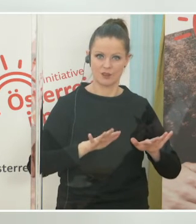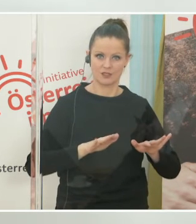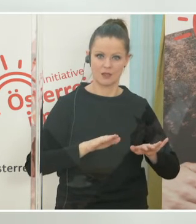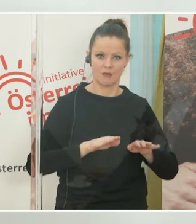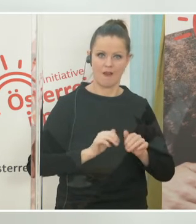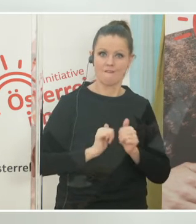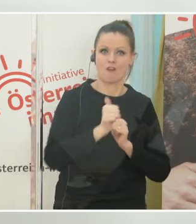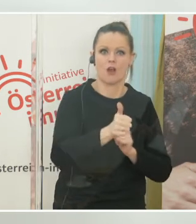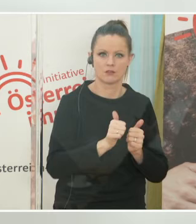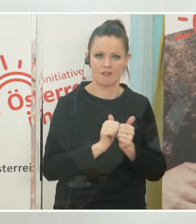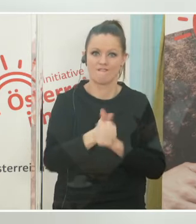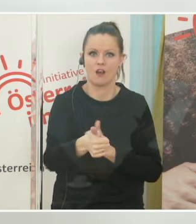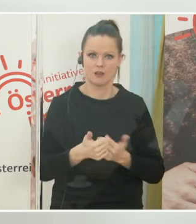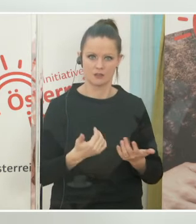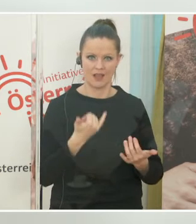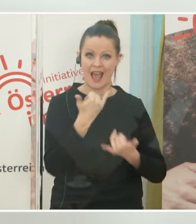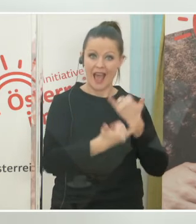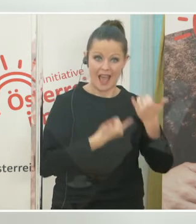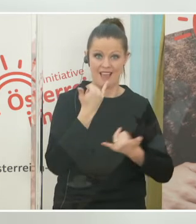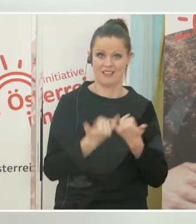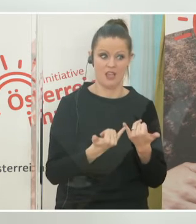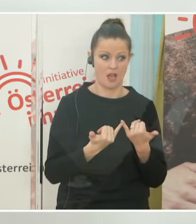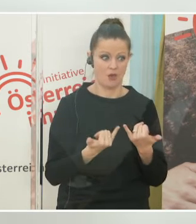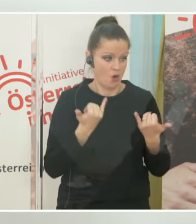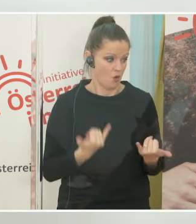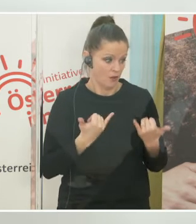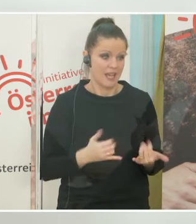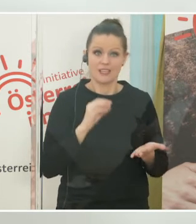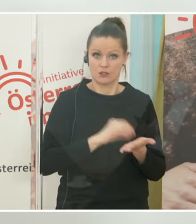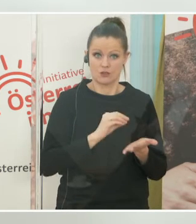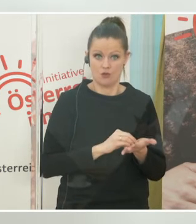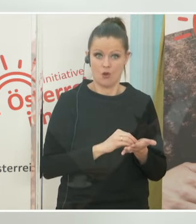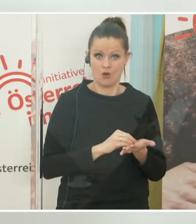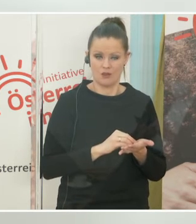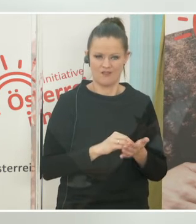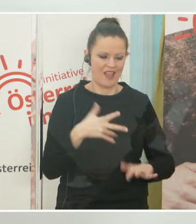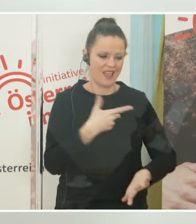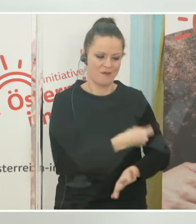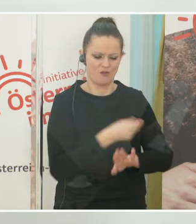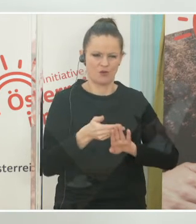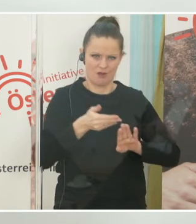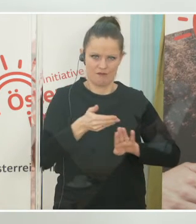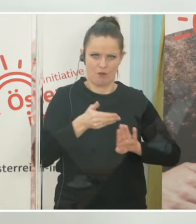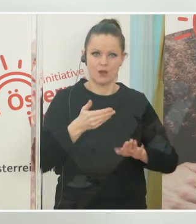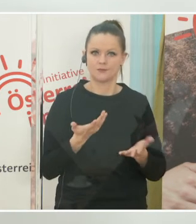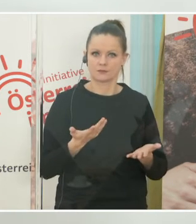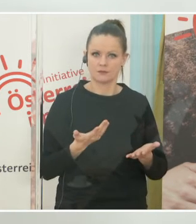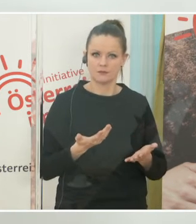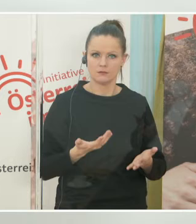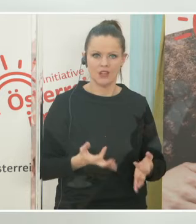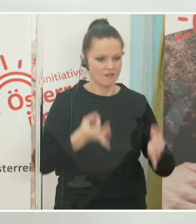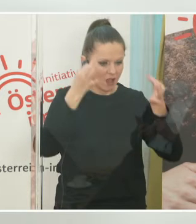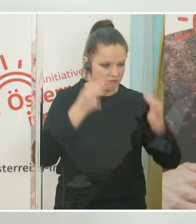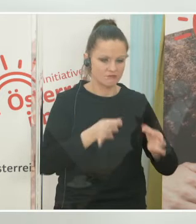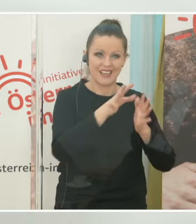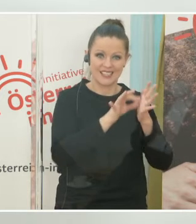zu ändern und wir hatten ein Jahr lang und das ist auch heute noch, wie gesagt, bis vor Einführung der Impfungen so gewesen, kein ultimatives